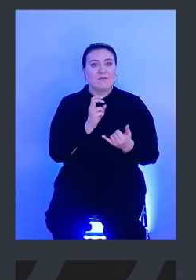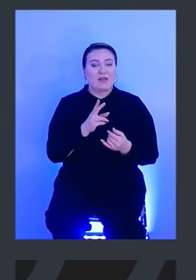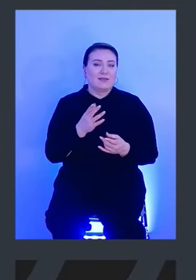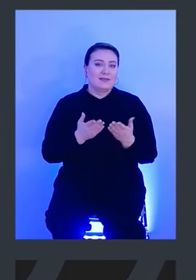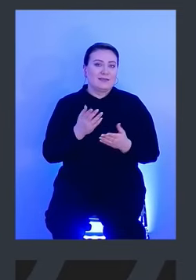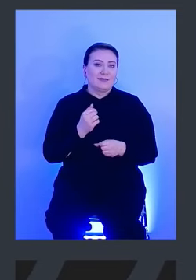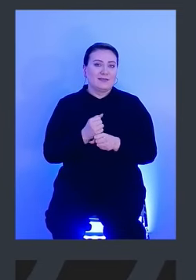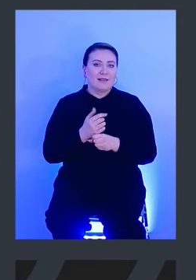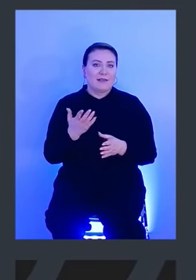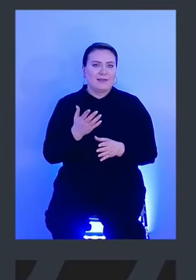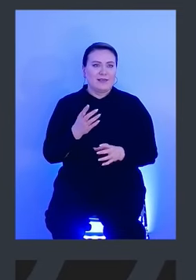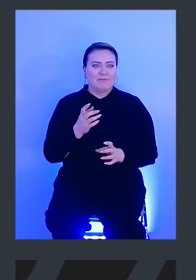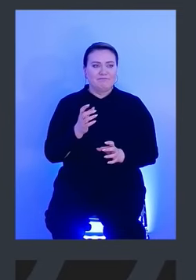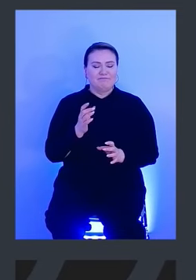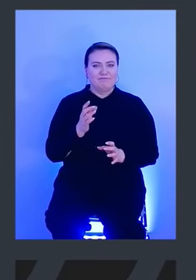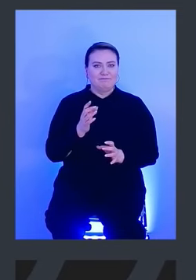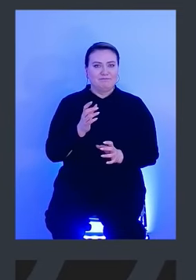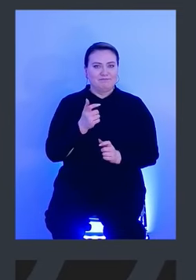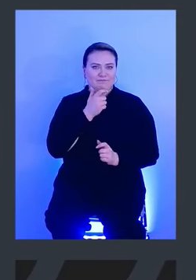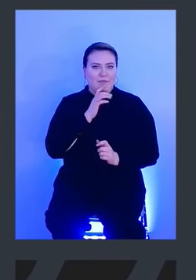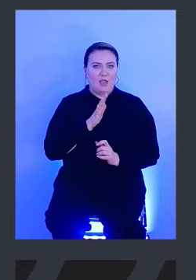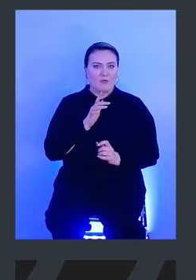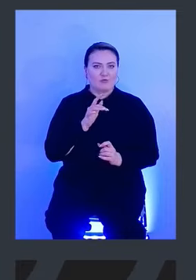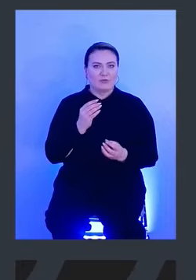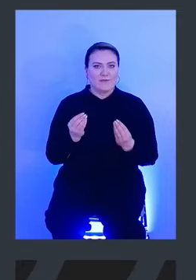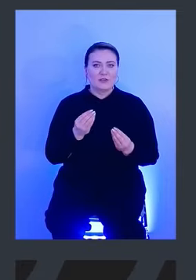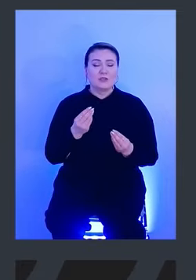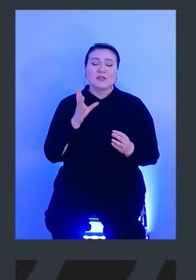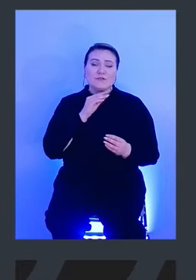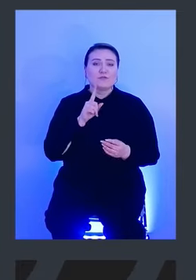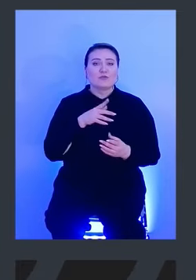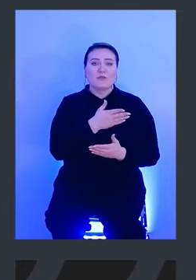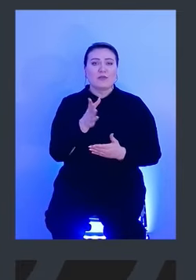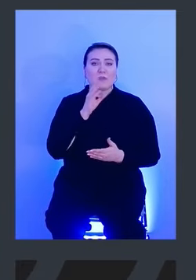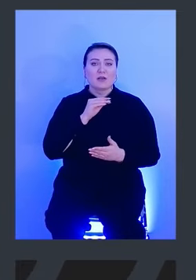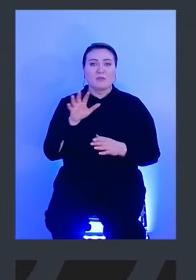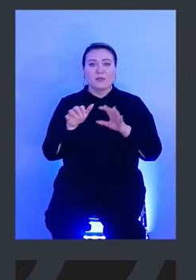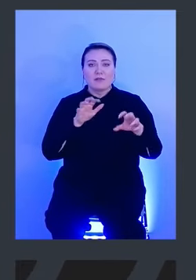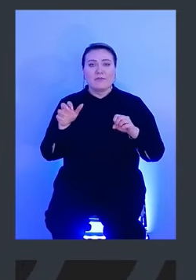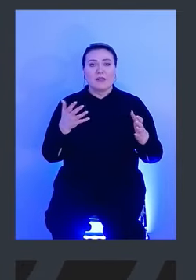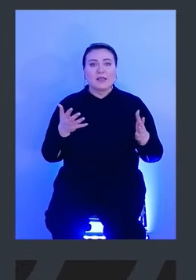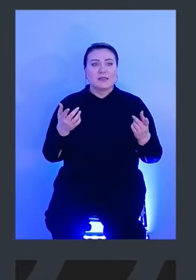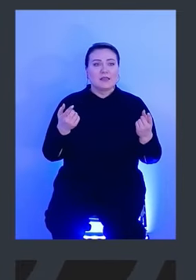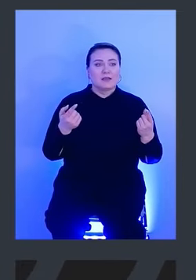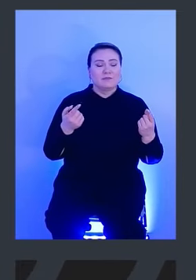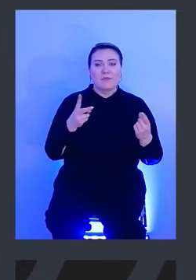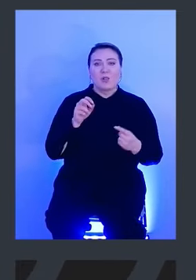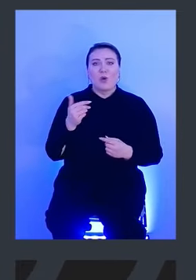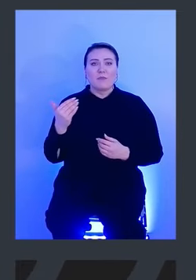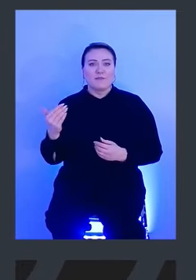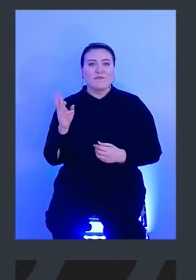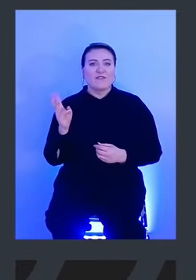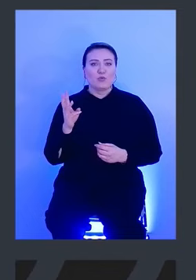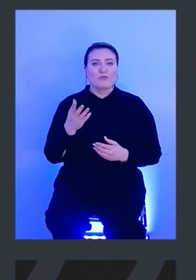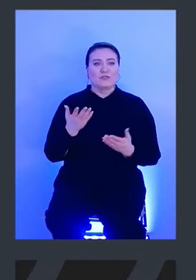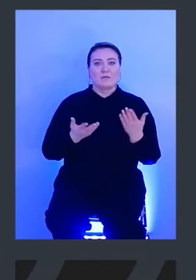вещи. В общем, в принципе, все, что вы могли бы отлавливать какими-нибудь дефолтными виндусовскими логами, каким-то